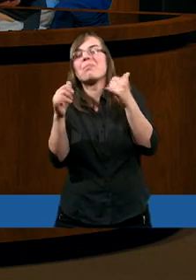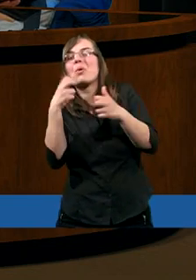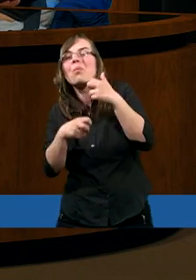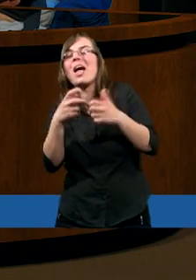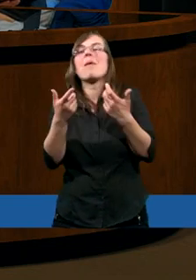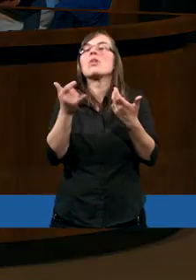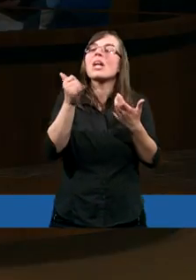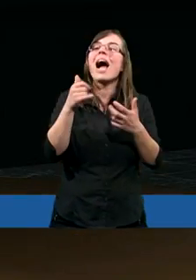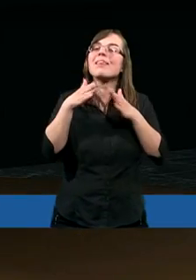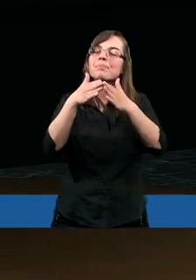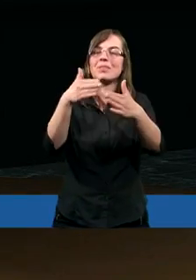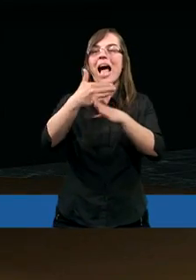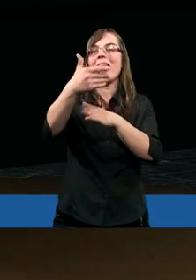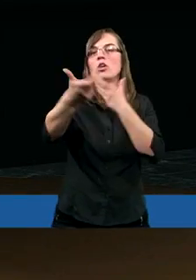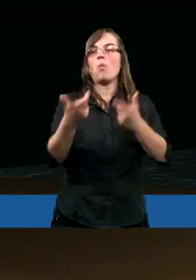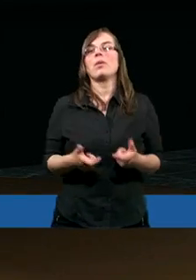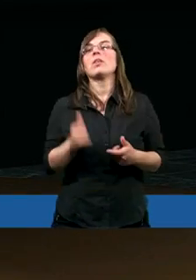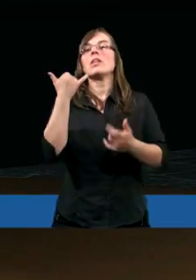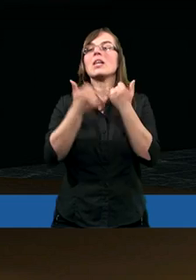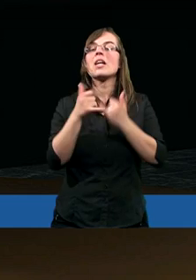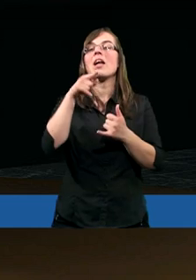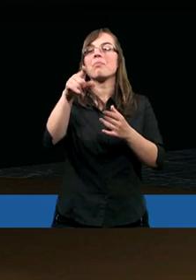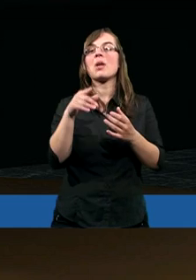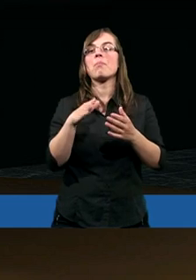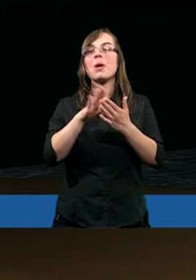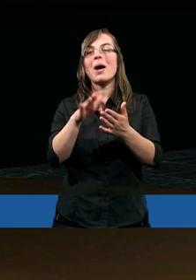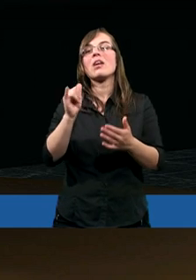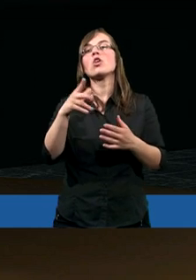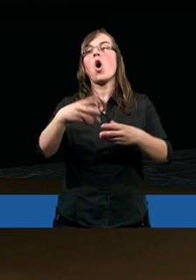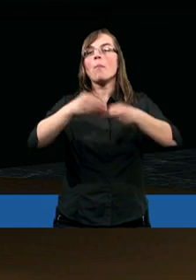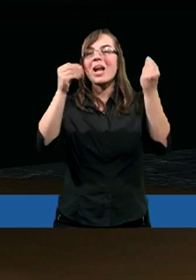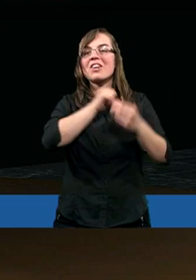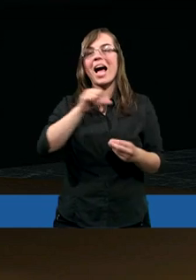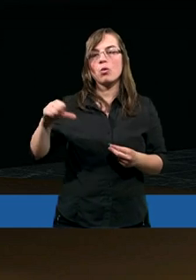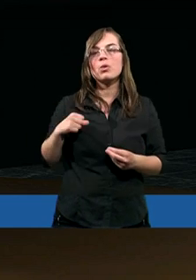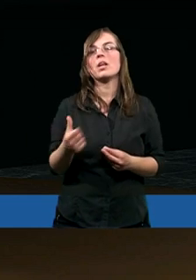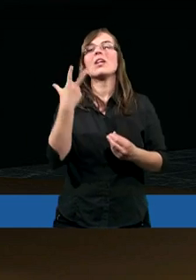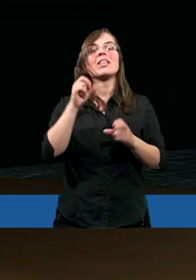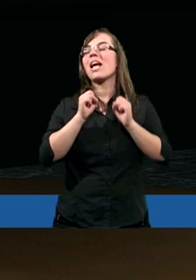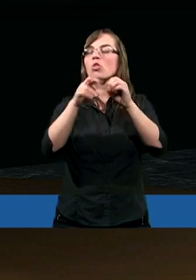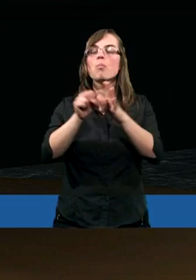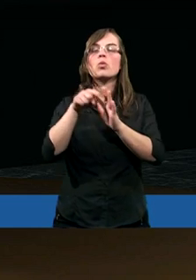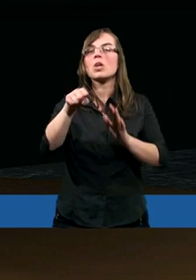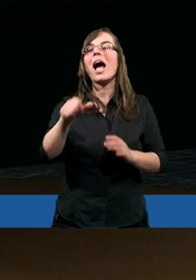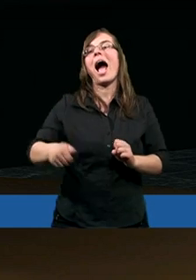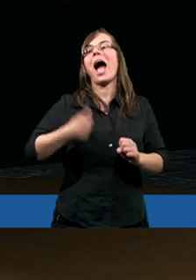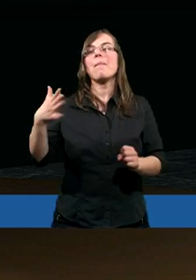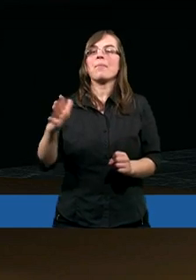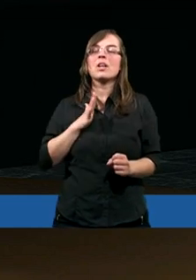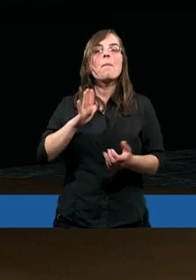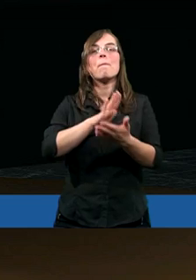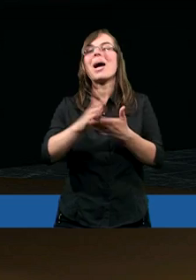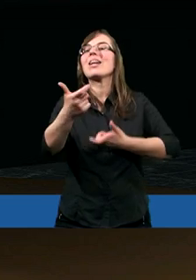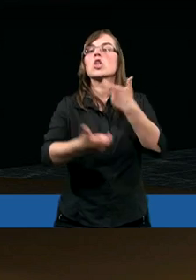nie pracujemy. Jeśli bowiem posiadacie i one się pomnażają, to nie dopuszczą do tego, abyście byli